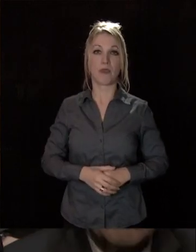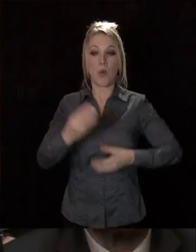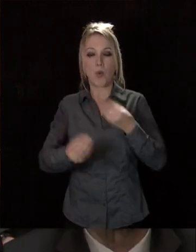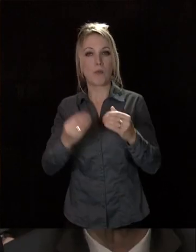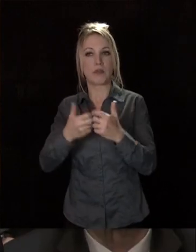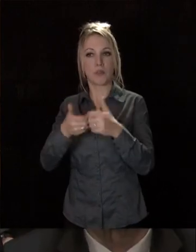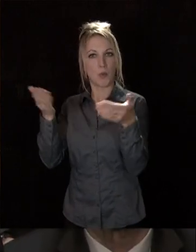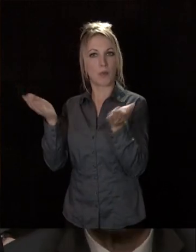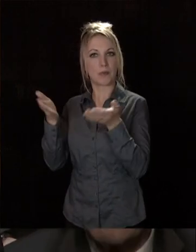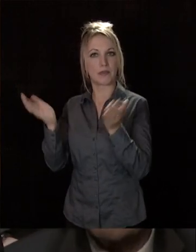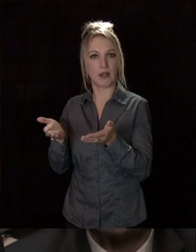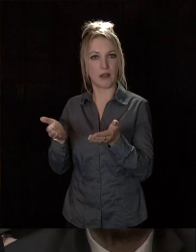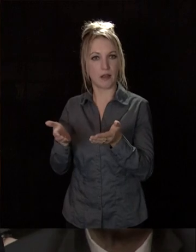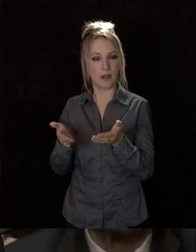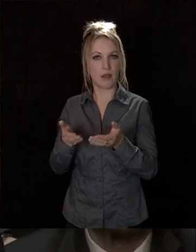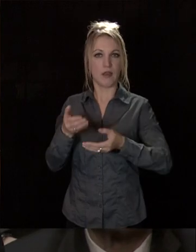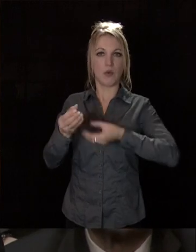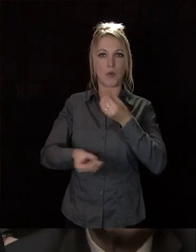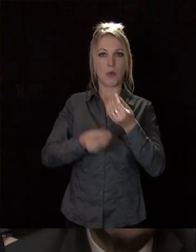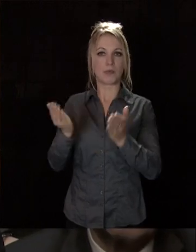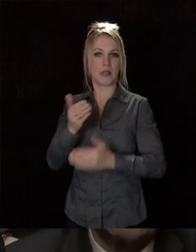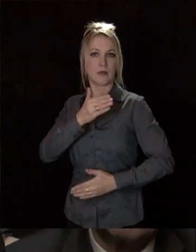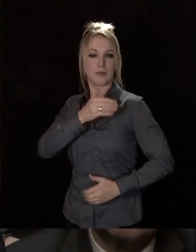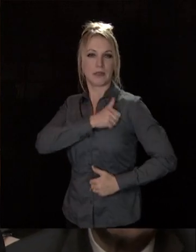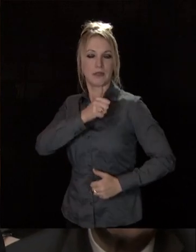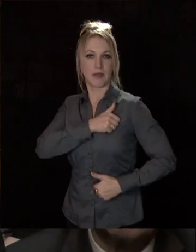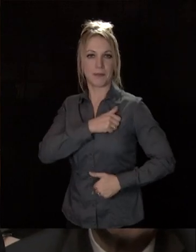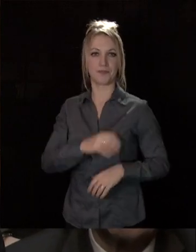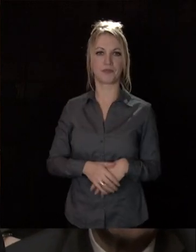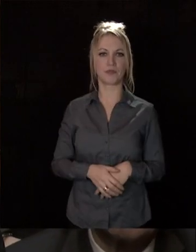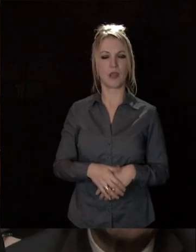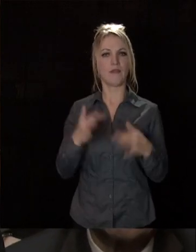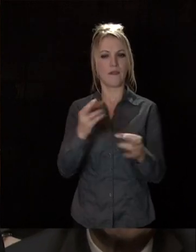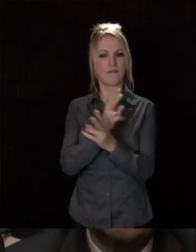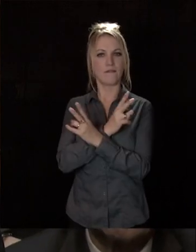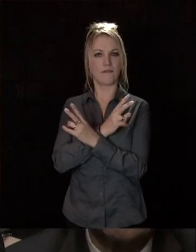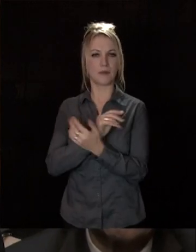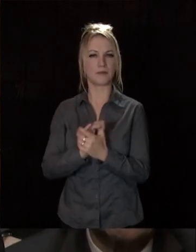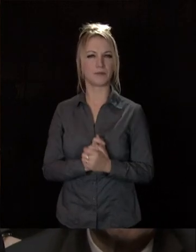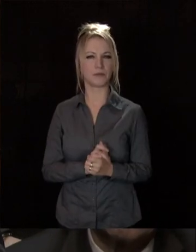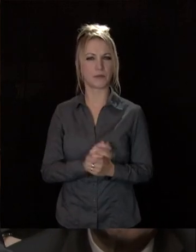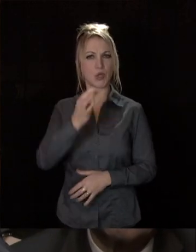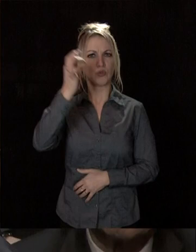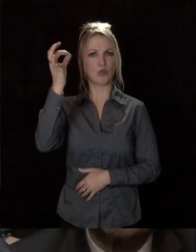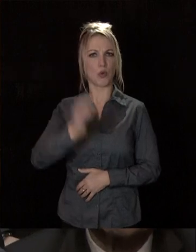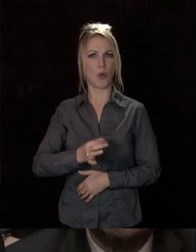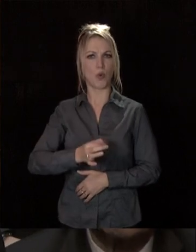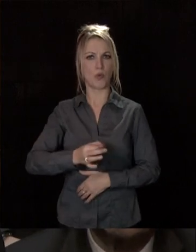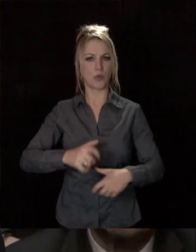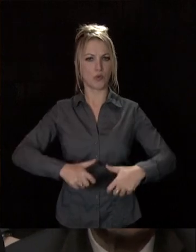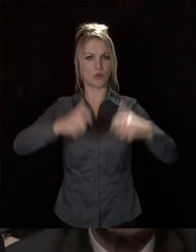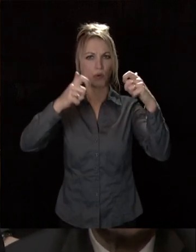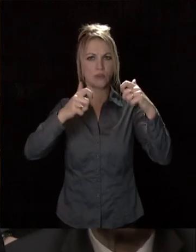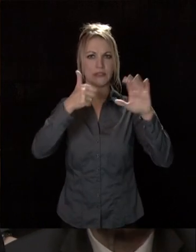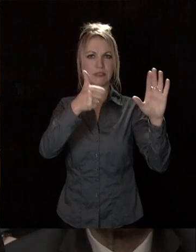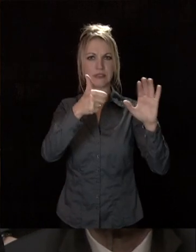penser à l'hôpital via Saint-Vincent, ou militaire. Le taux de vacances des logements est de 7,6%, deux points